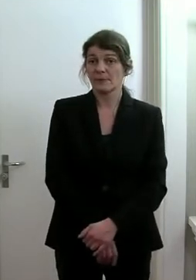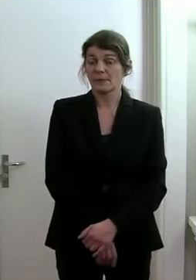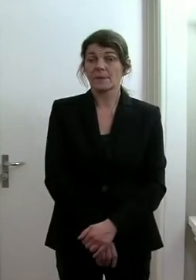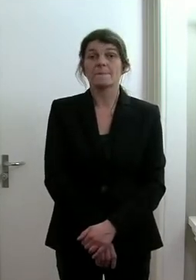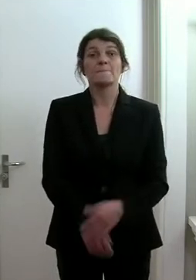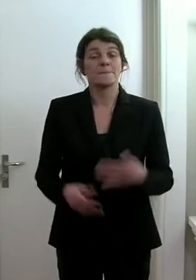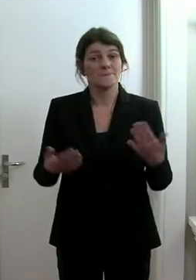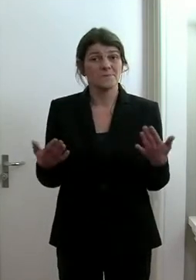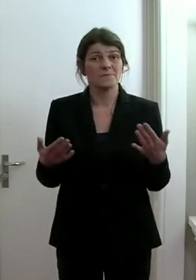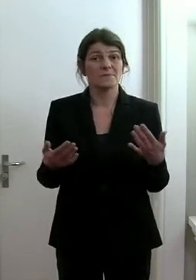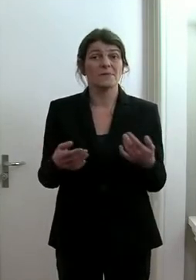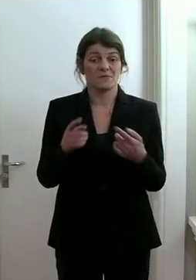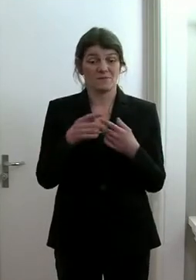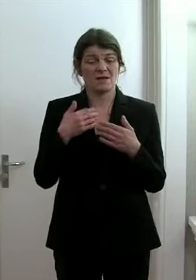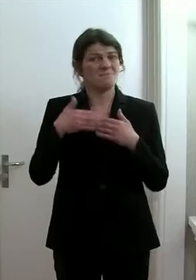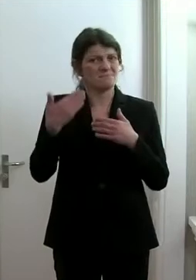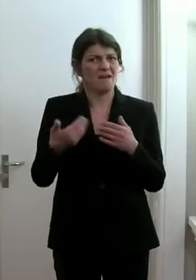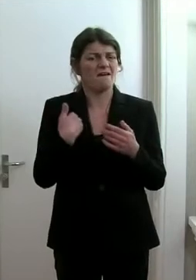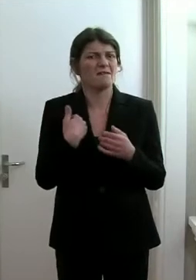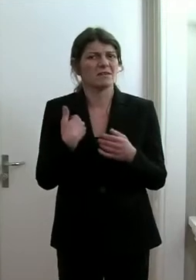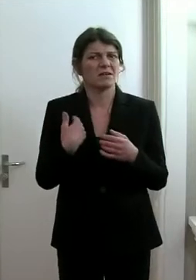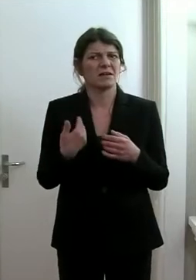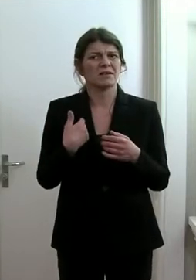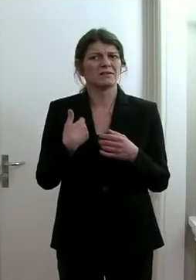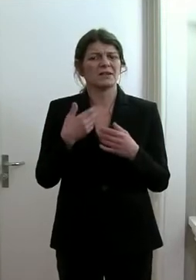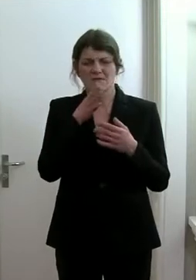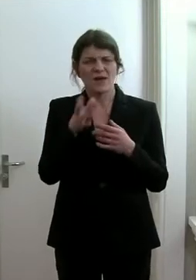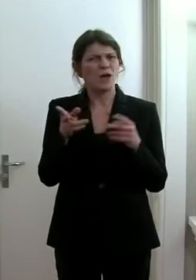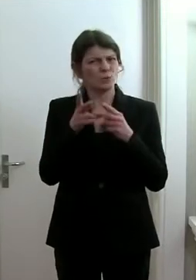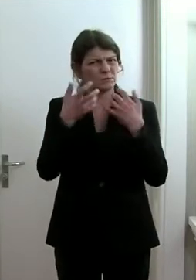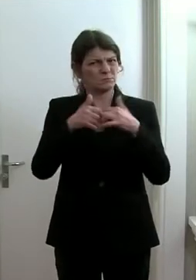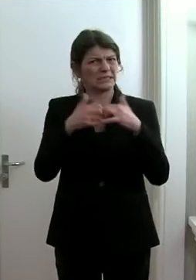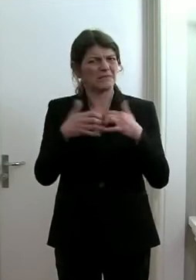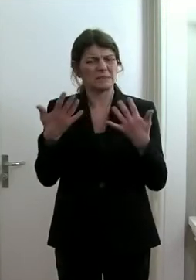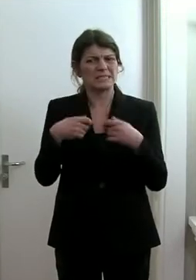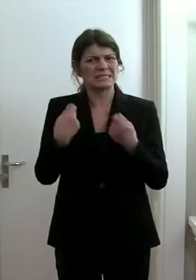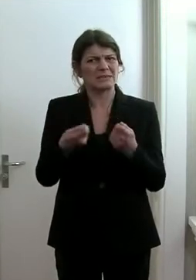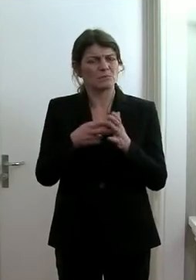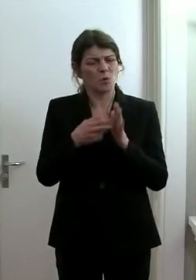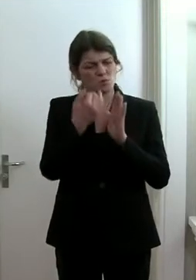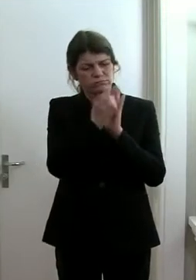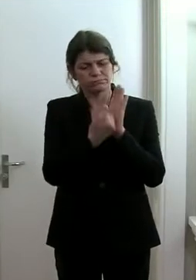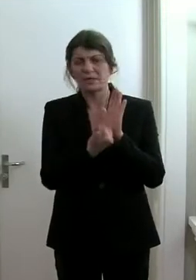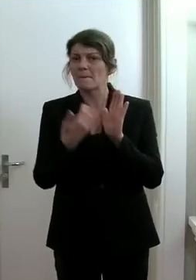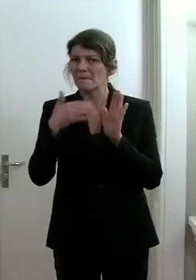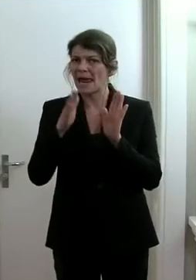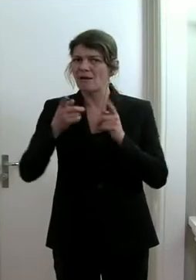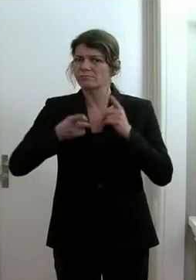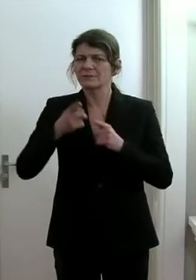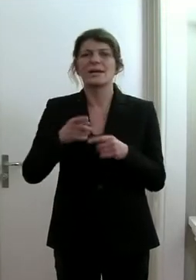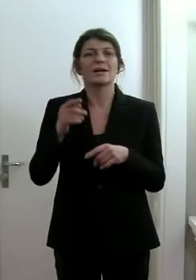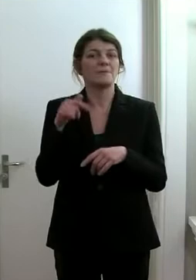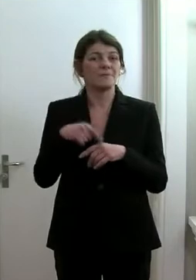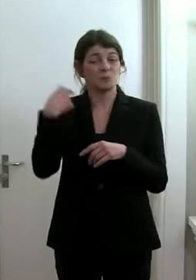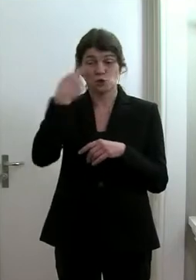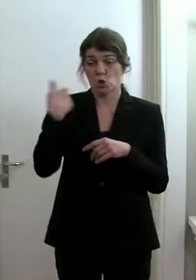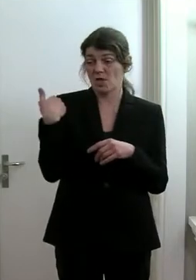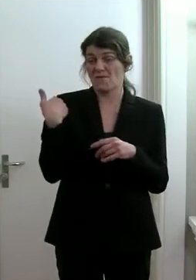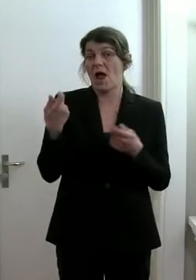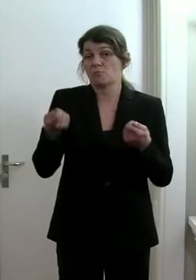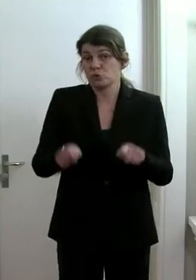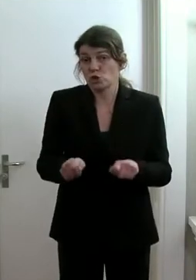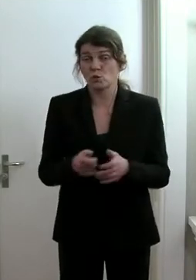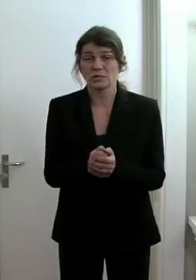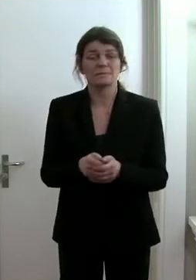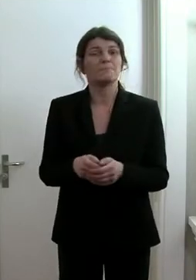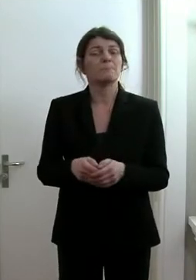Wenn ich nachher auf die erweiterten Vorgaben, die Regierung an diesem Sonntag beschlossen hat, eingehe, dann hat